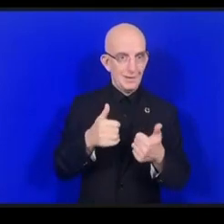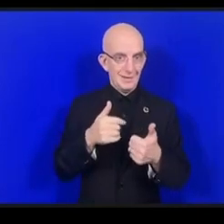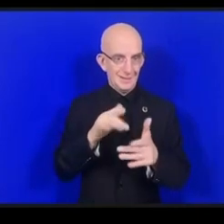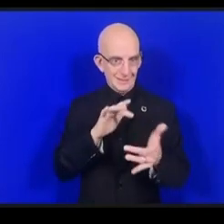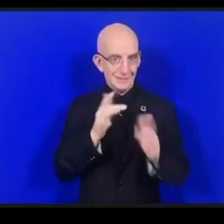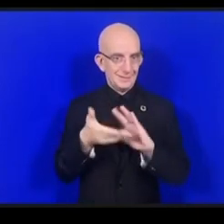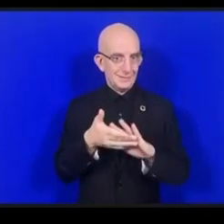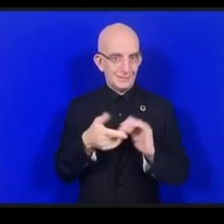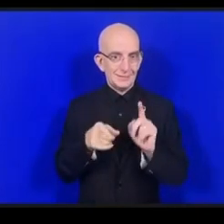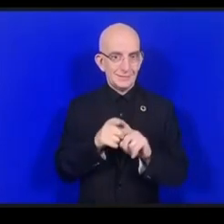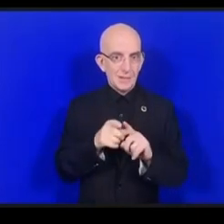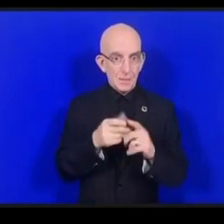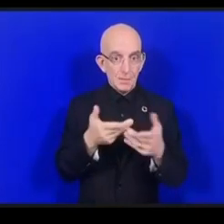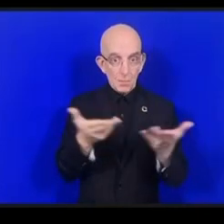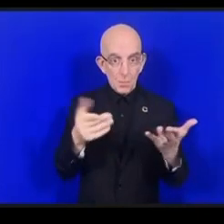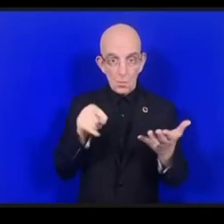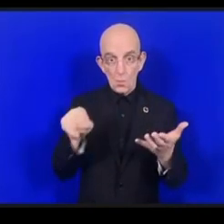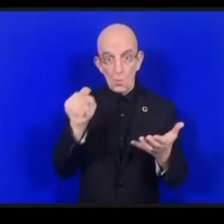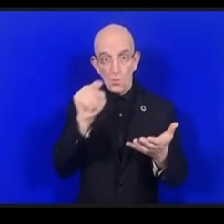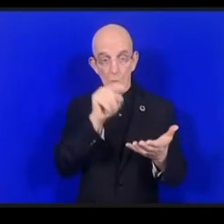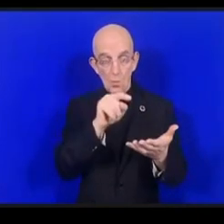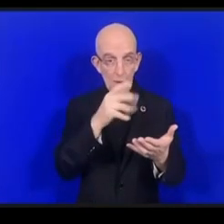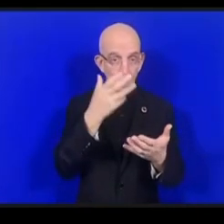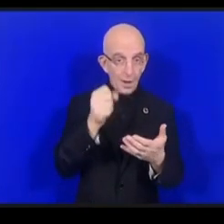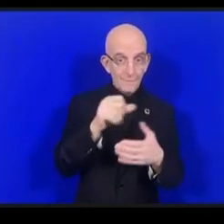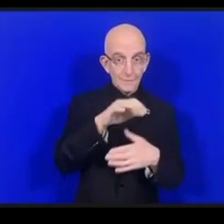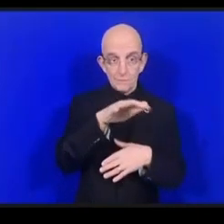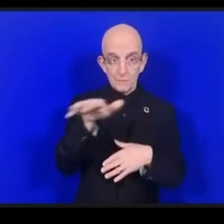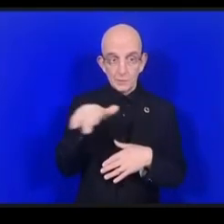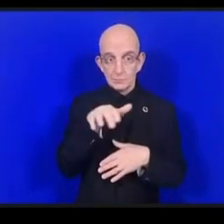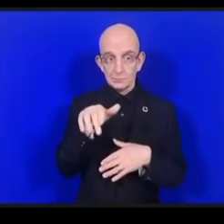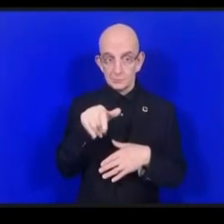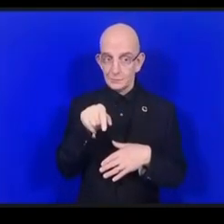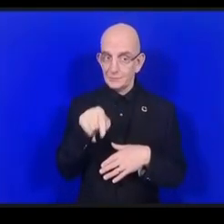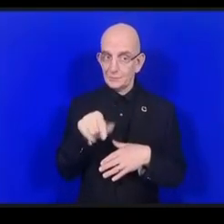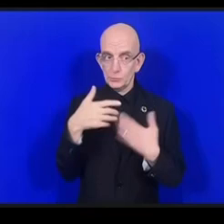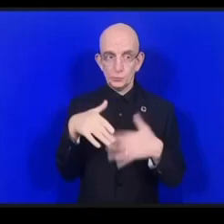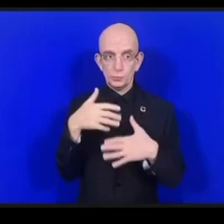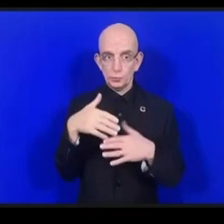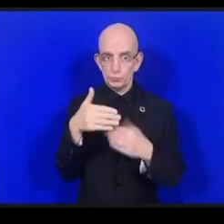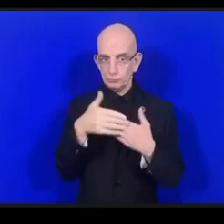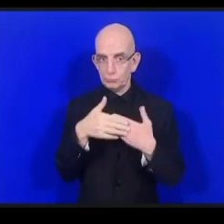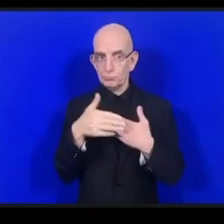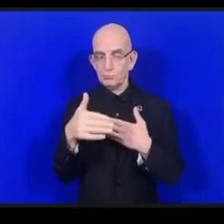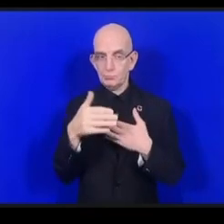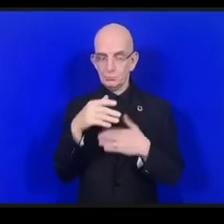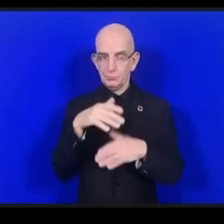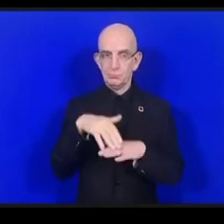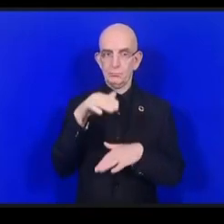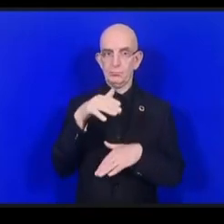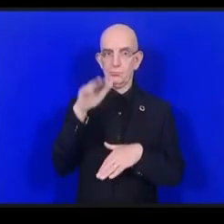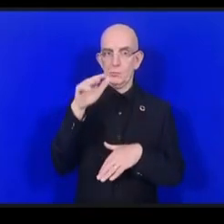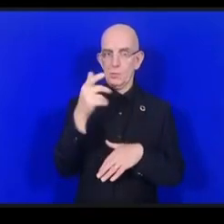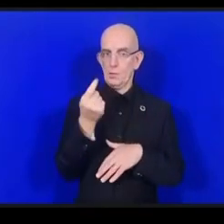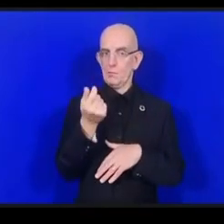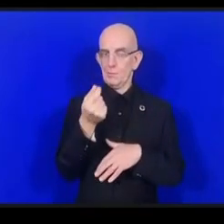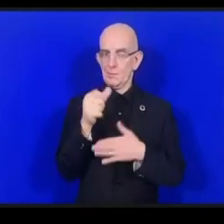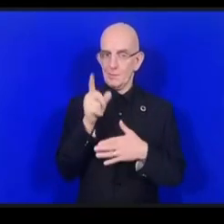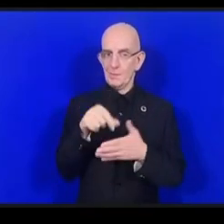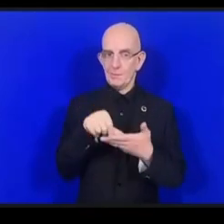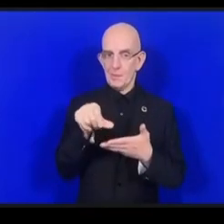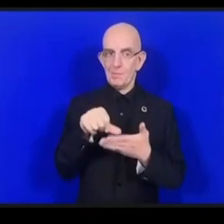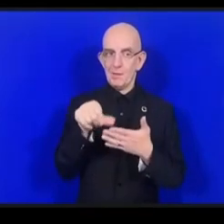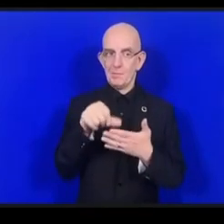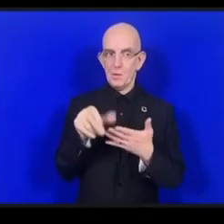نجد إنترنت ثابت بصورة تمكننا من التعلم عبر الإنترنت